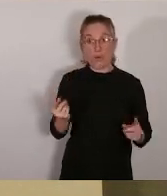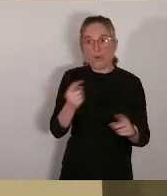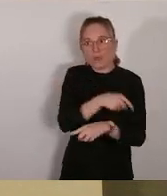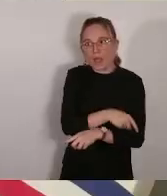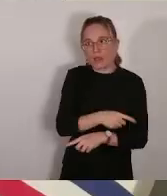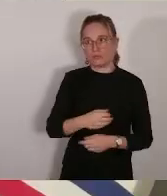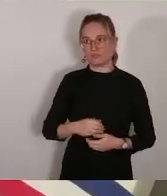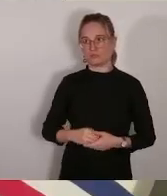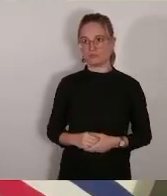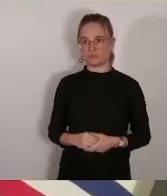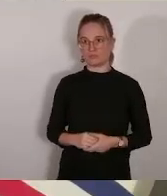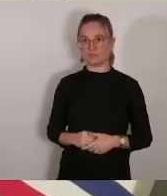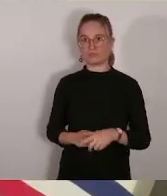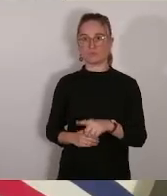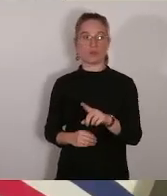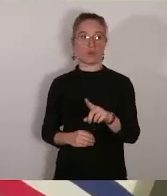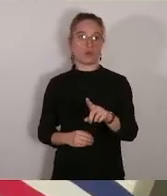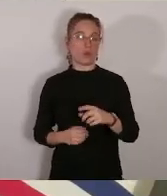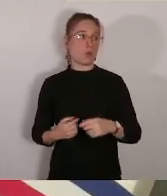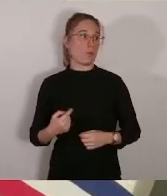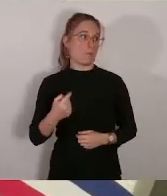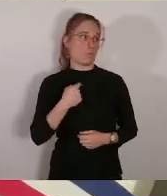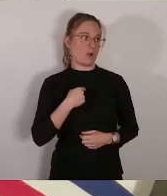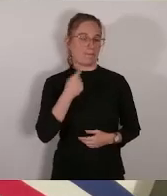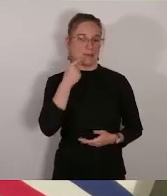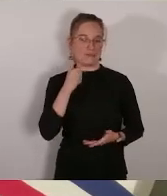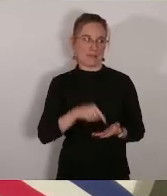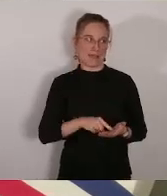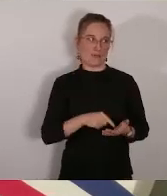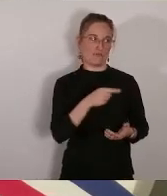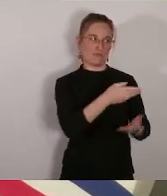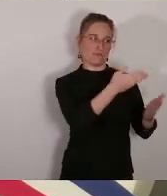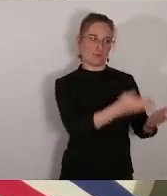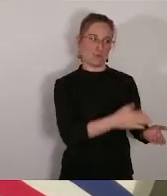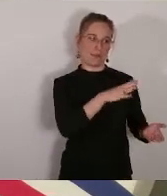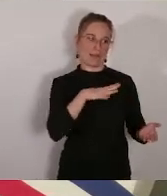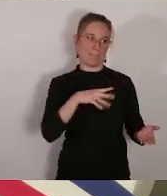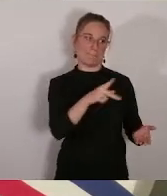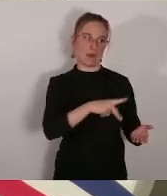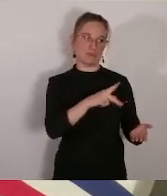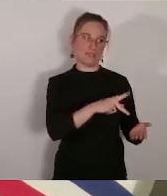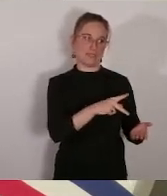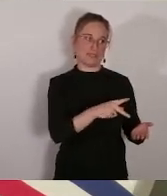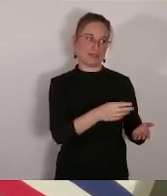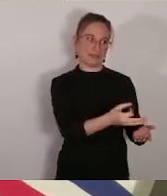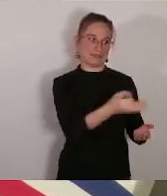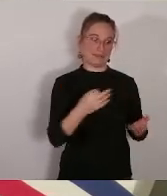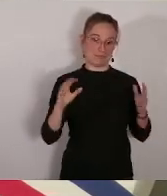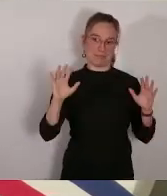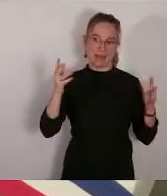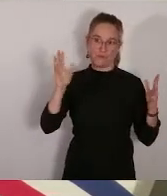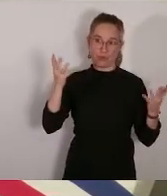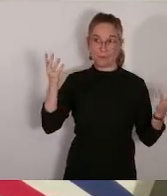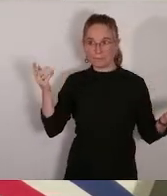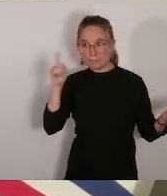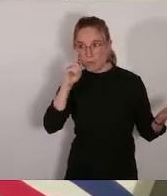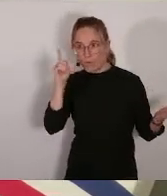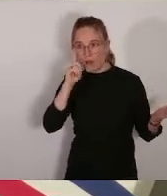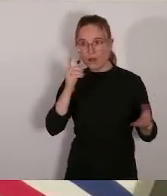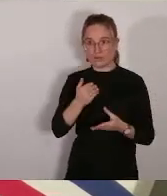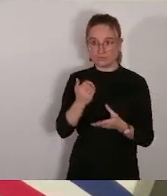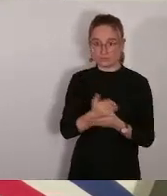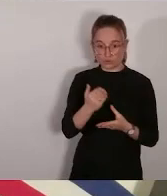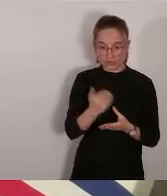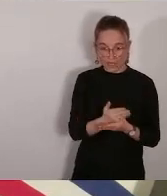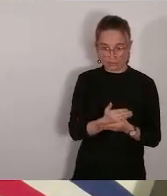moi j'aurais préféré que vous nous félicitiez madame Parodi parce que ce dossier là il est suivi on a eu droit à des fake news